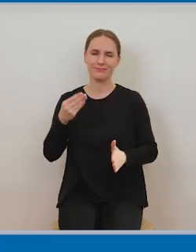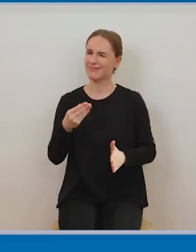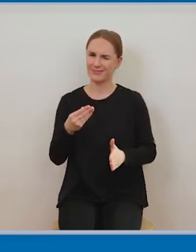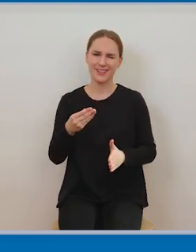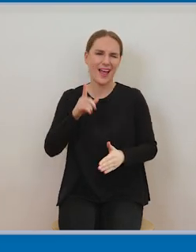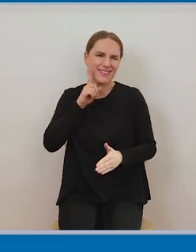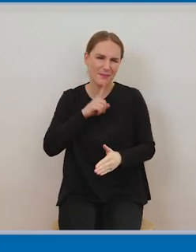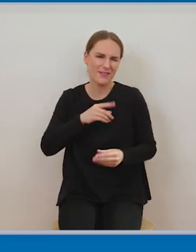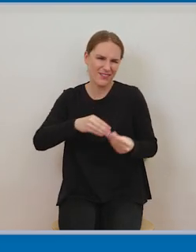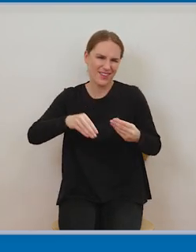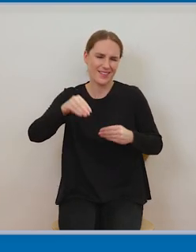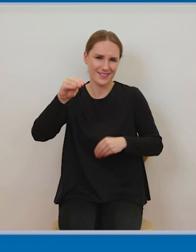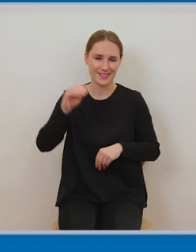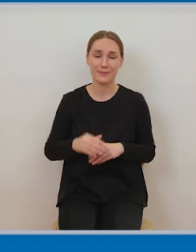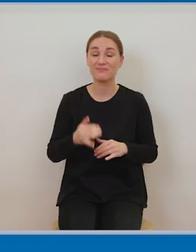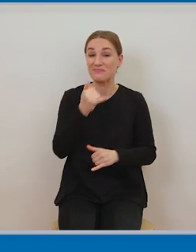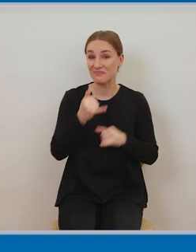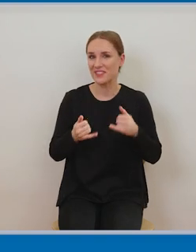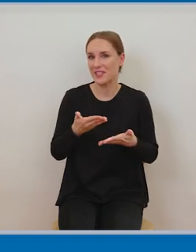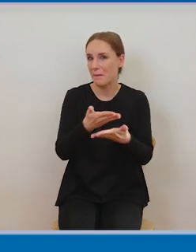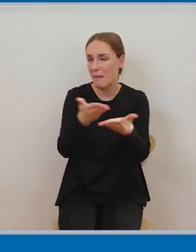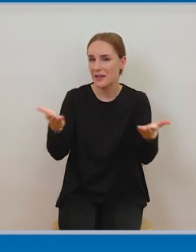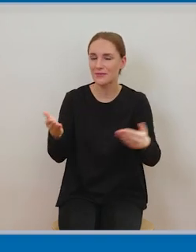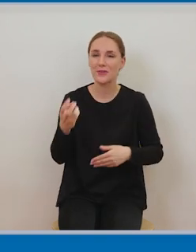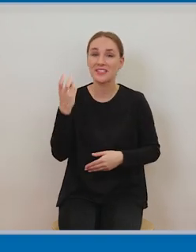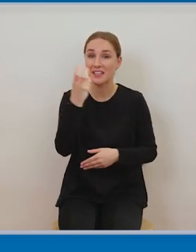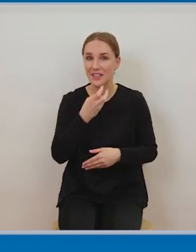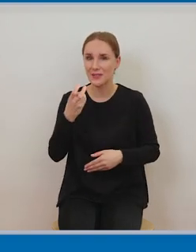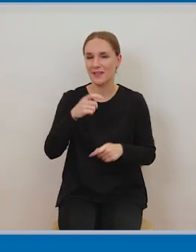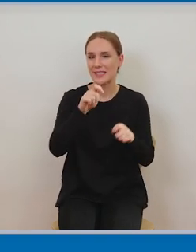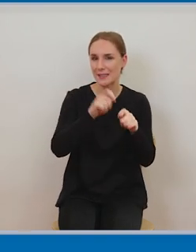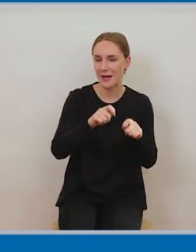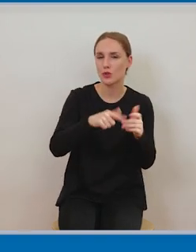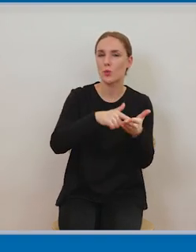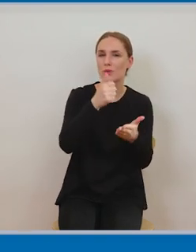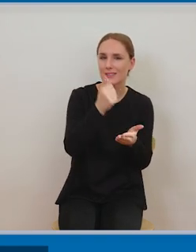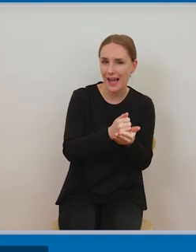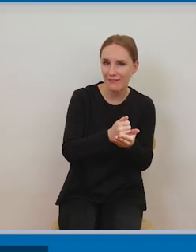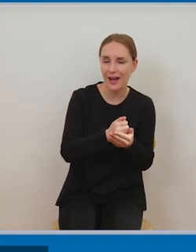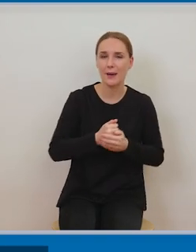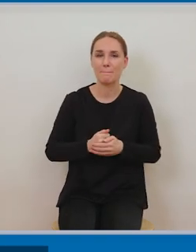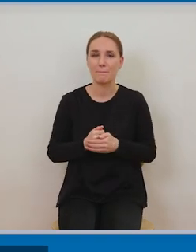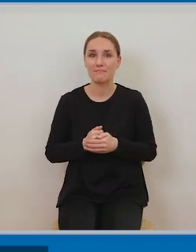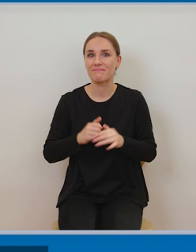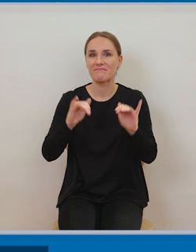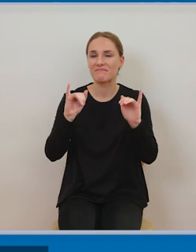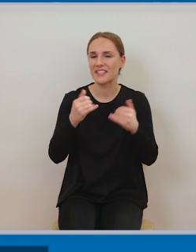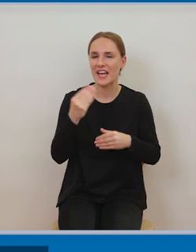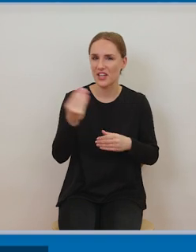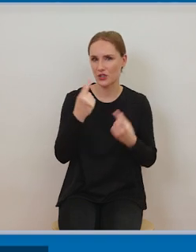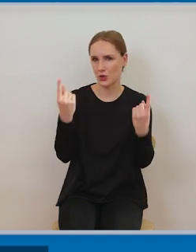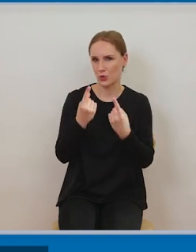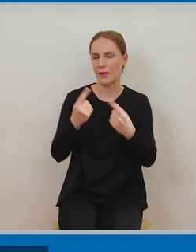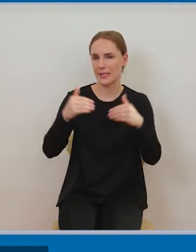zachęcamy i zapraszamy mamy nadzieję że zainspirowałyśmy do tego żeby nawet nie prawnicy spojrzeli do ustawy